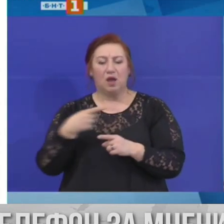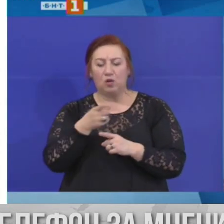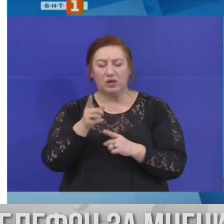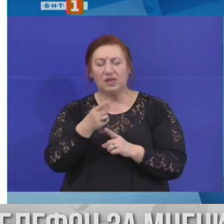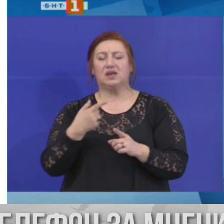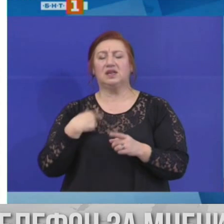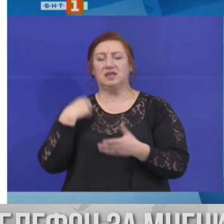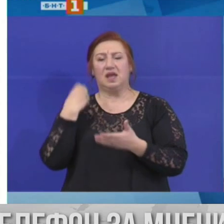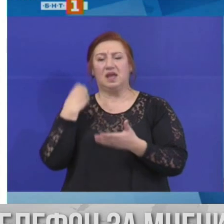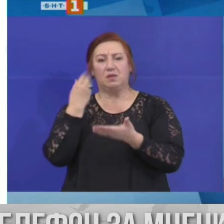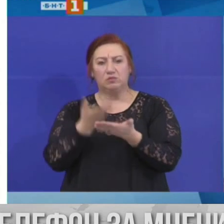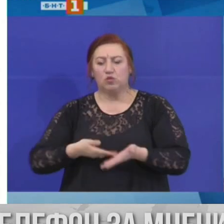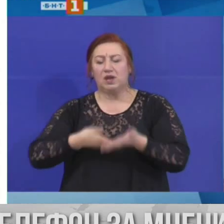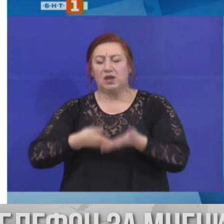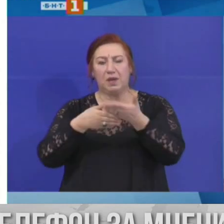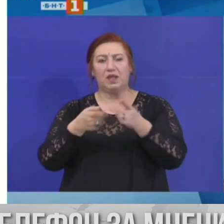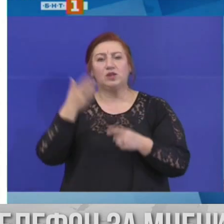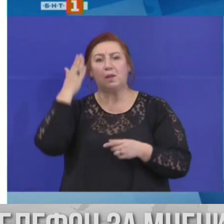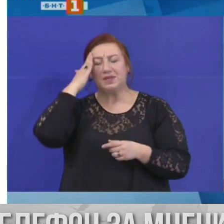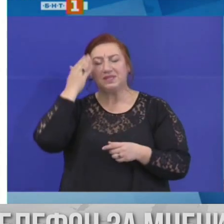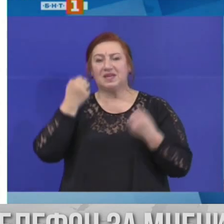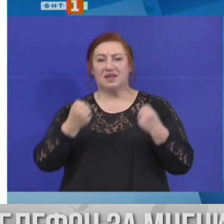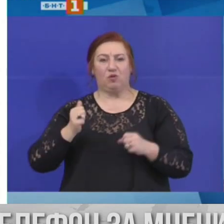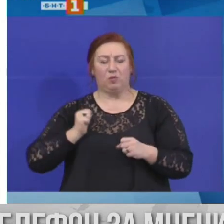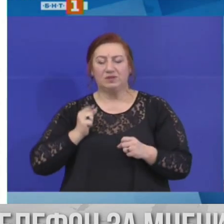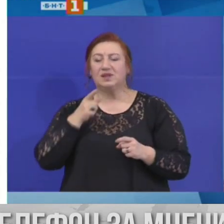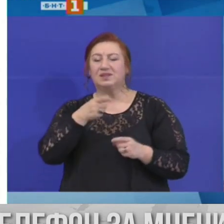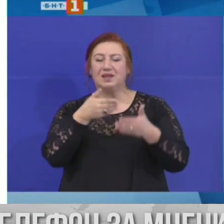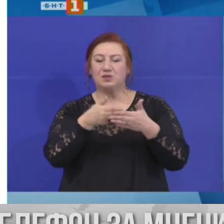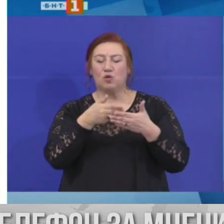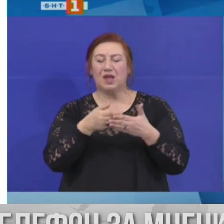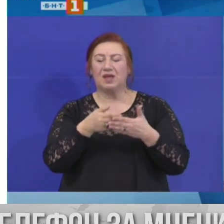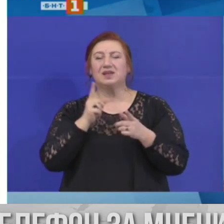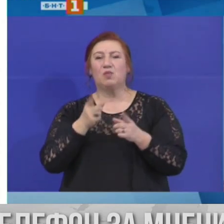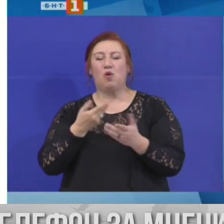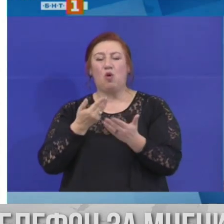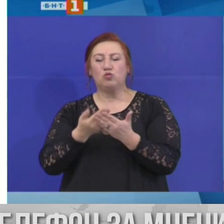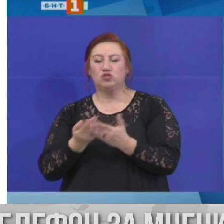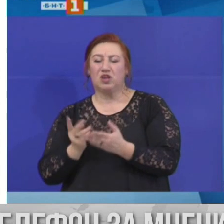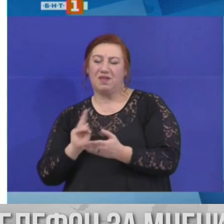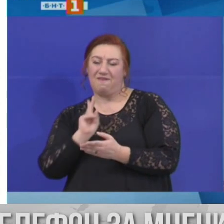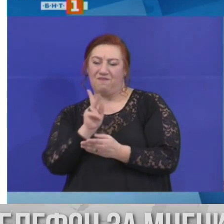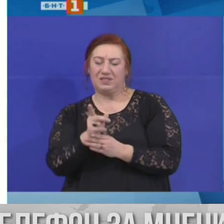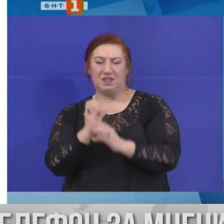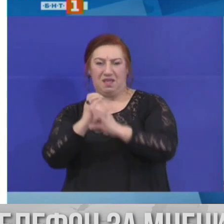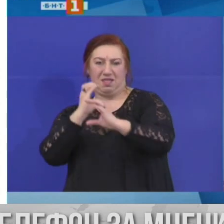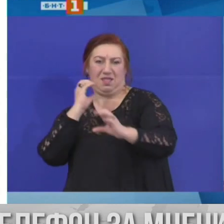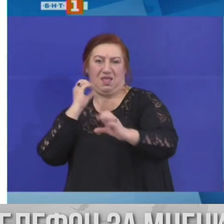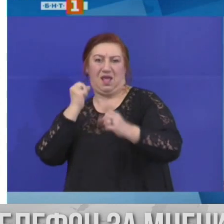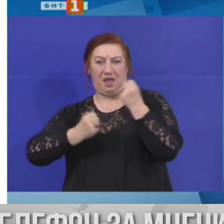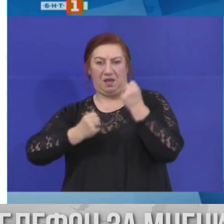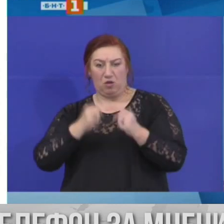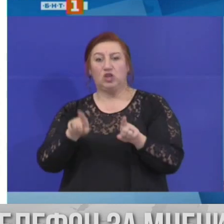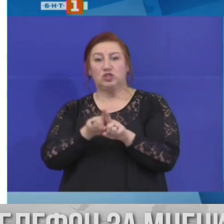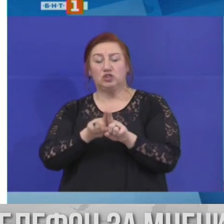на здравеопазването по отношение влизането на тежкотоварни превозни средства. В това число и от държави,